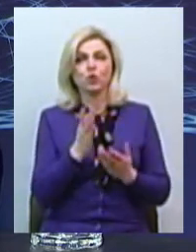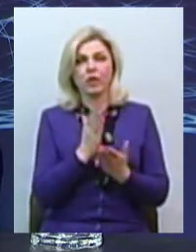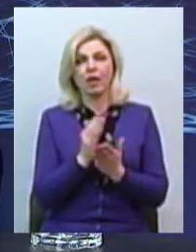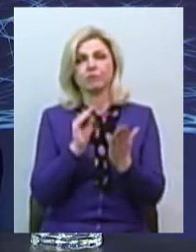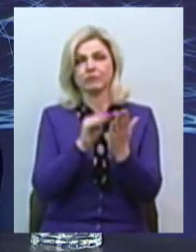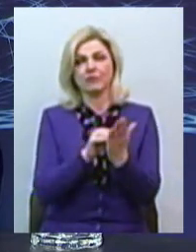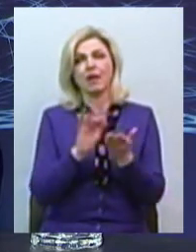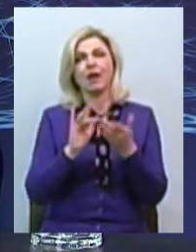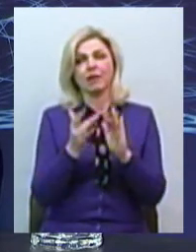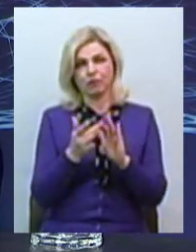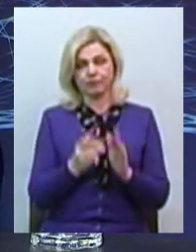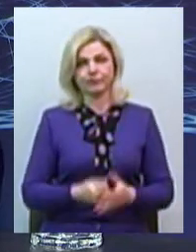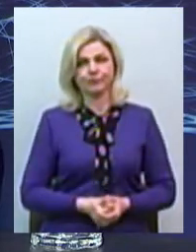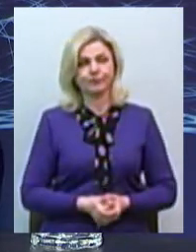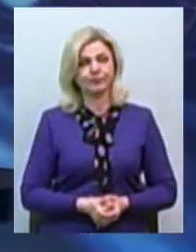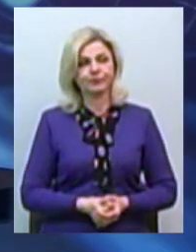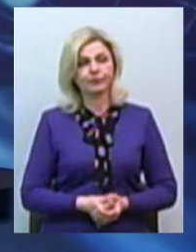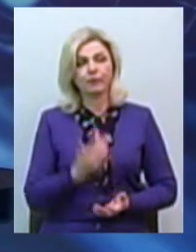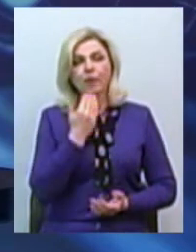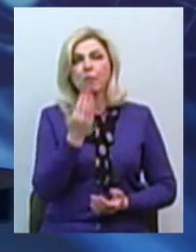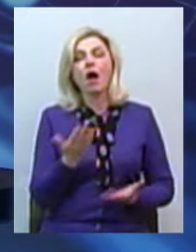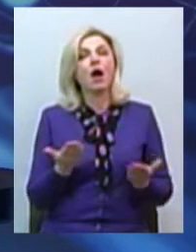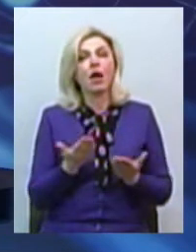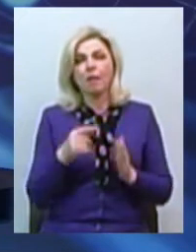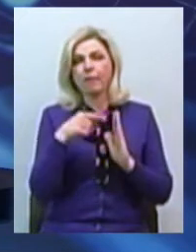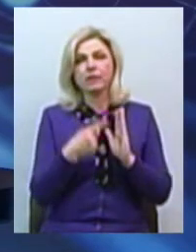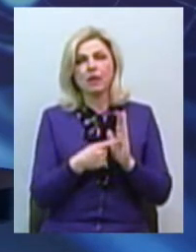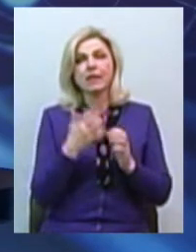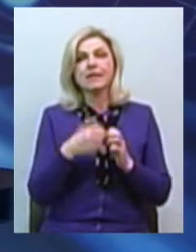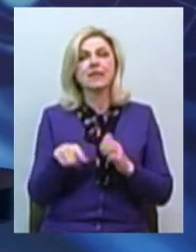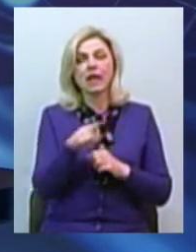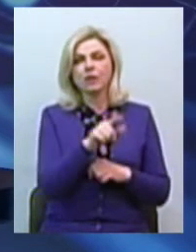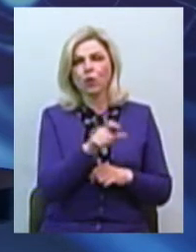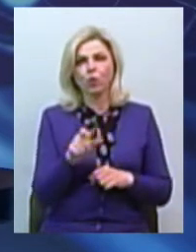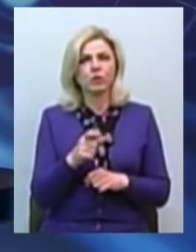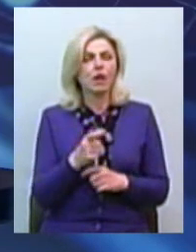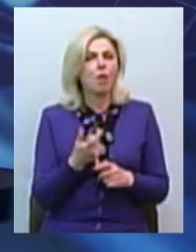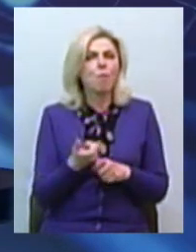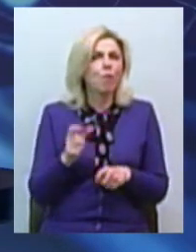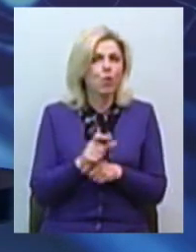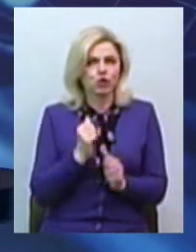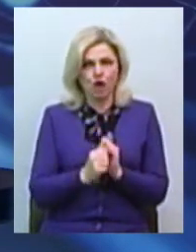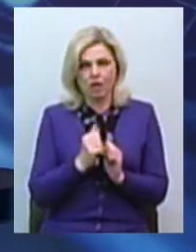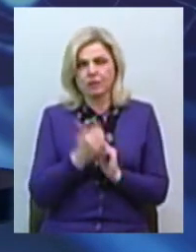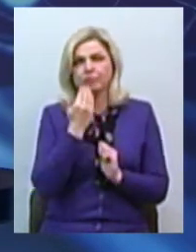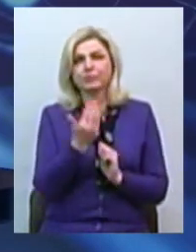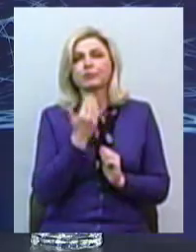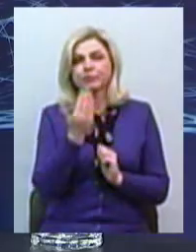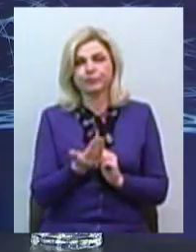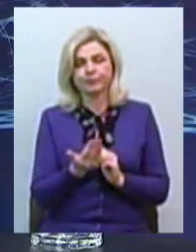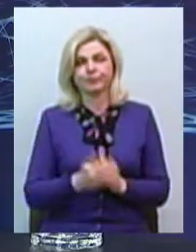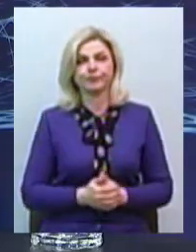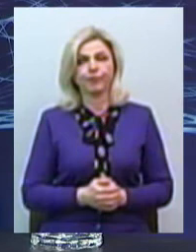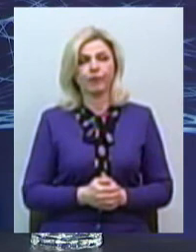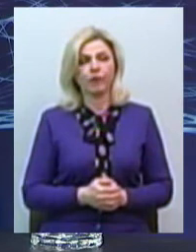електронних платформах. А скажіть, будь ласка, які питання серед клієнтів є найпоширенішими? Якщо говорити про ті